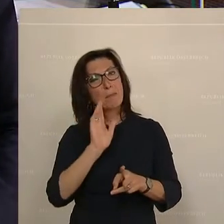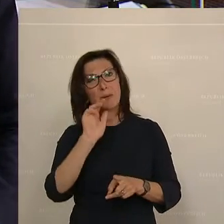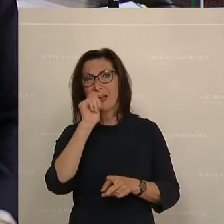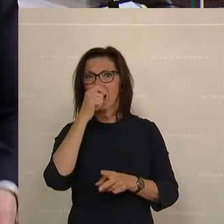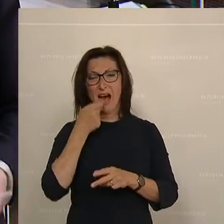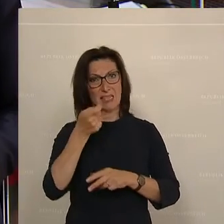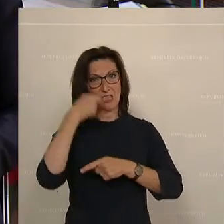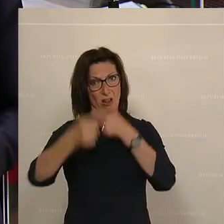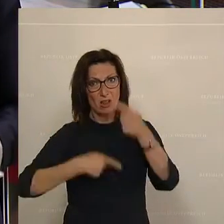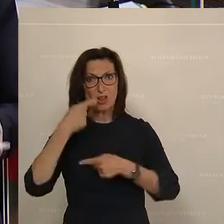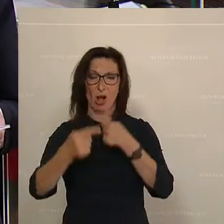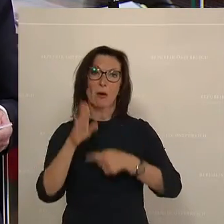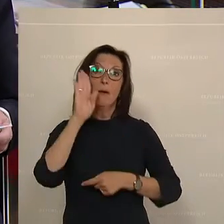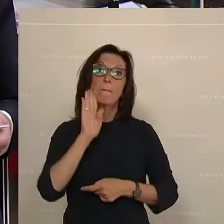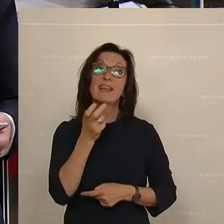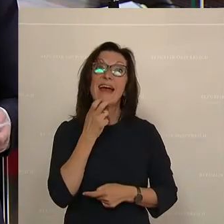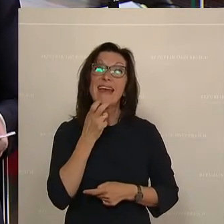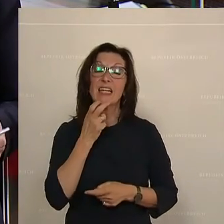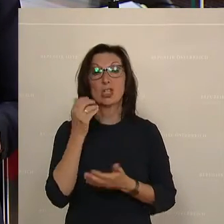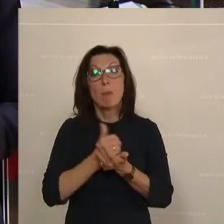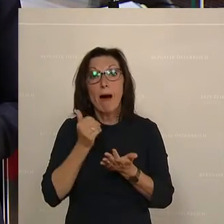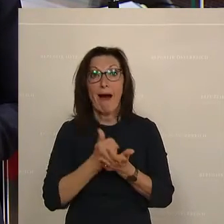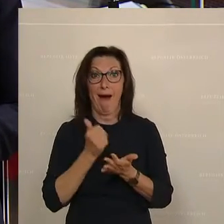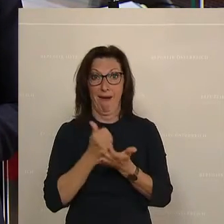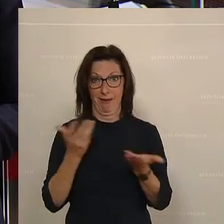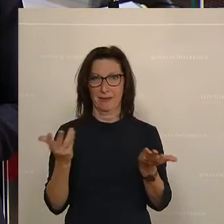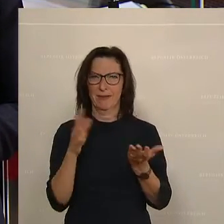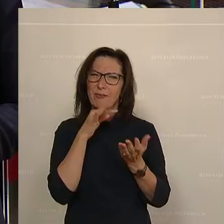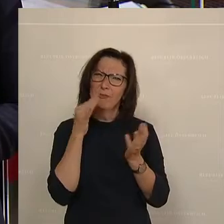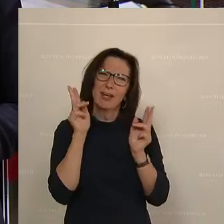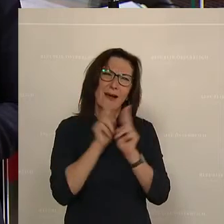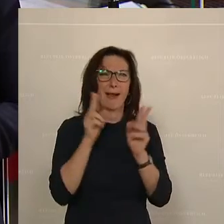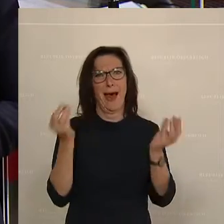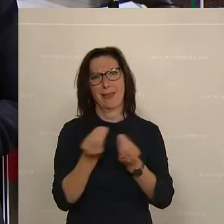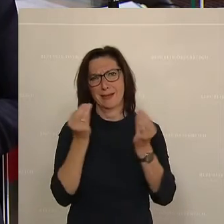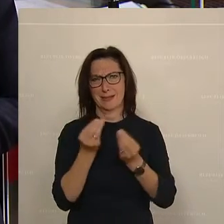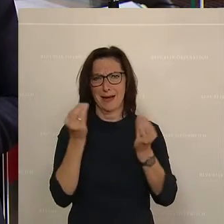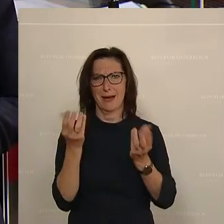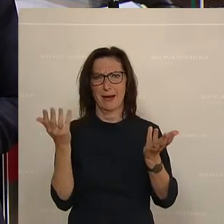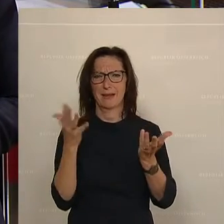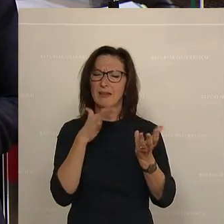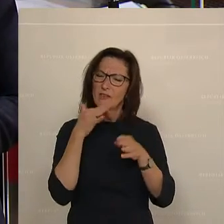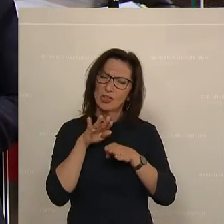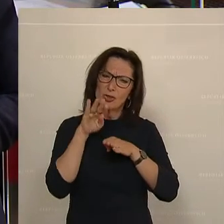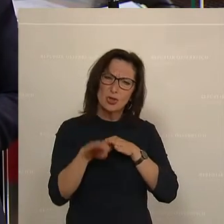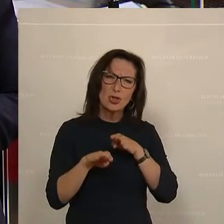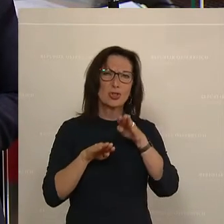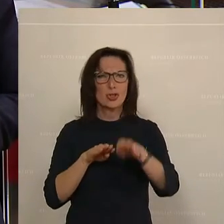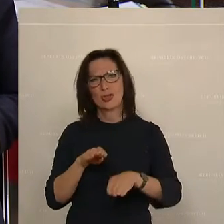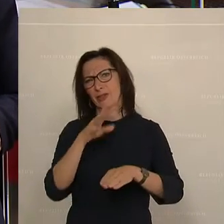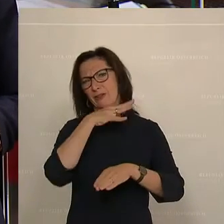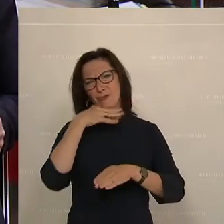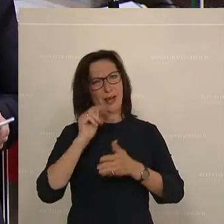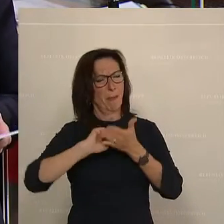Energiesparen dazu bei, dass wir einen Unterschied machen. Es sind viele kleine Dinge, viele kleine Schritte, viele Vorhaben,